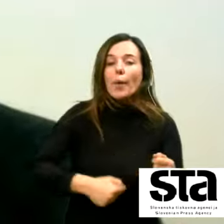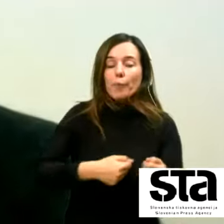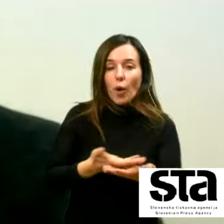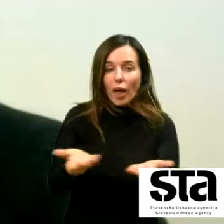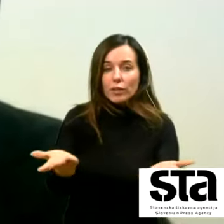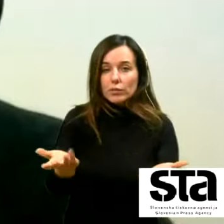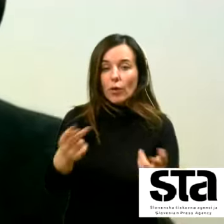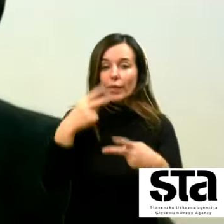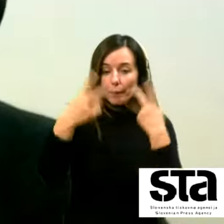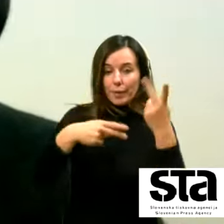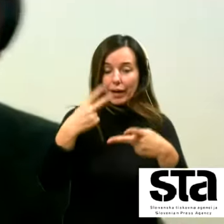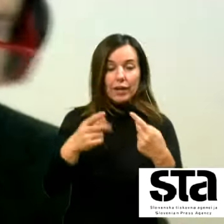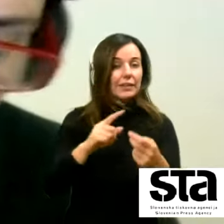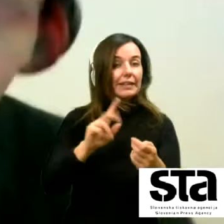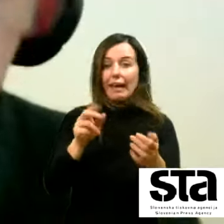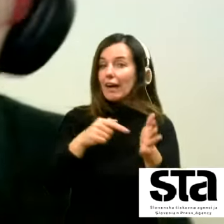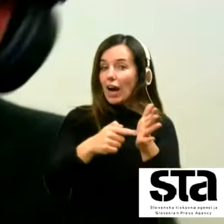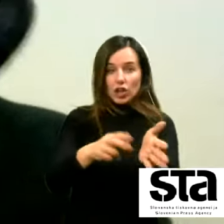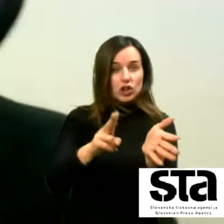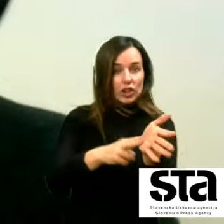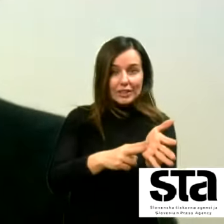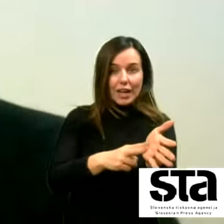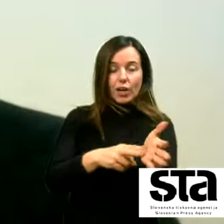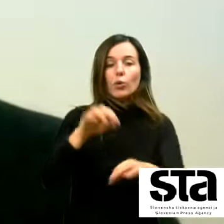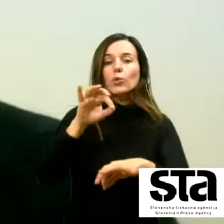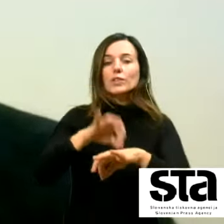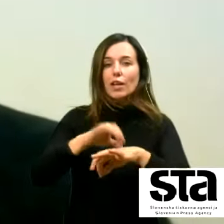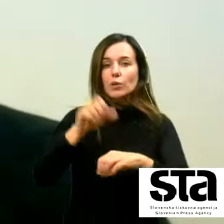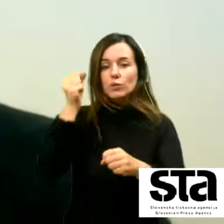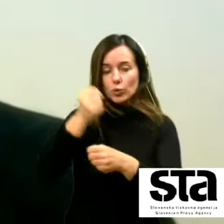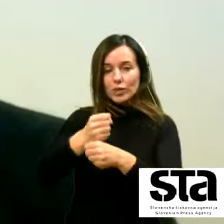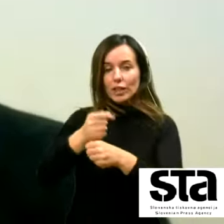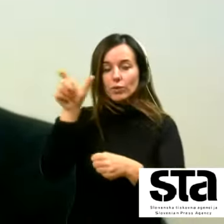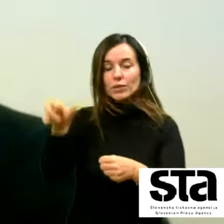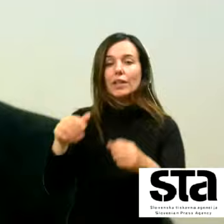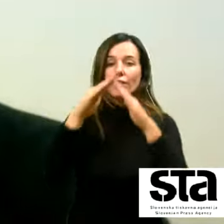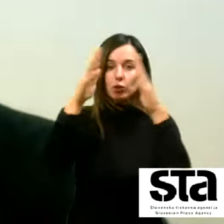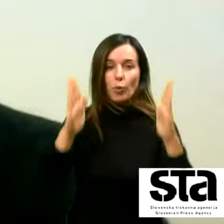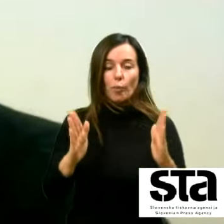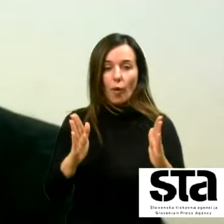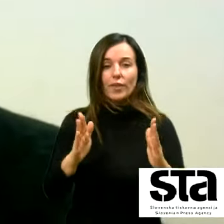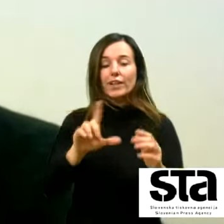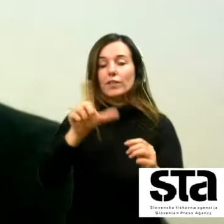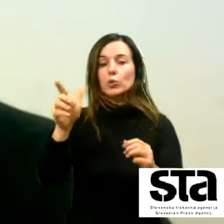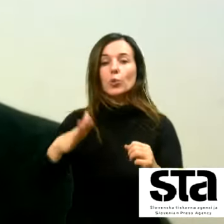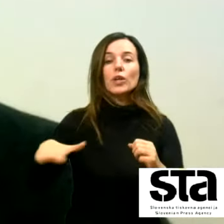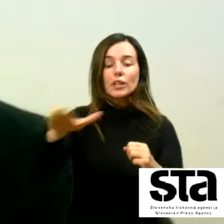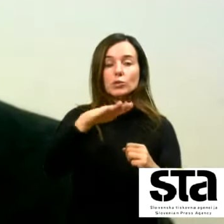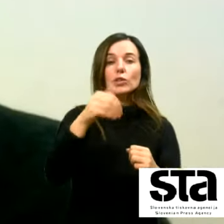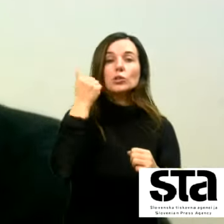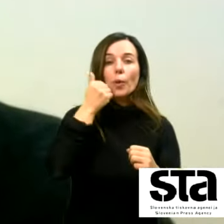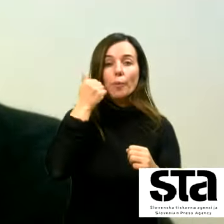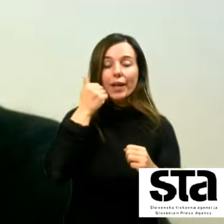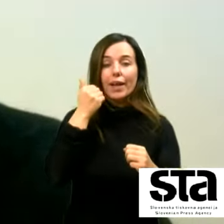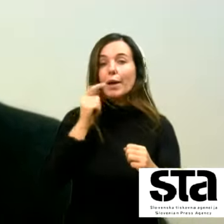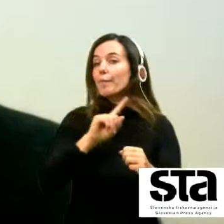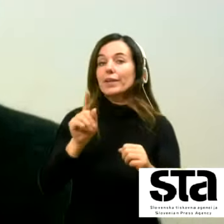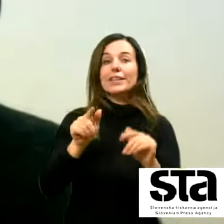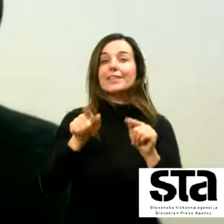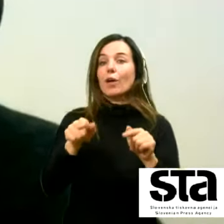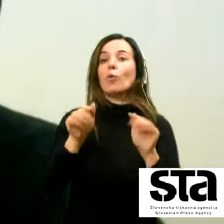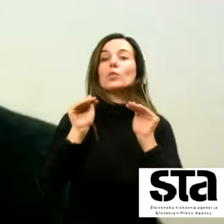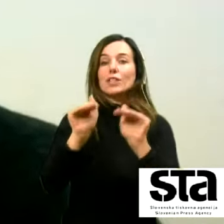na pregledje asimptomatski zdravstveno osebje in osebje v domovih v teh ostalih conah ki so bele pa ni tako zaščiteno